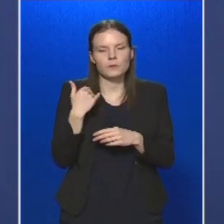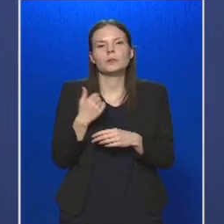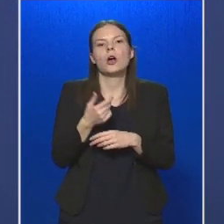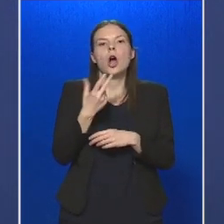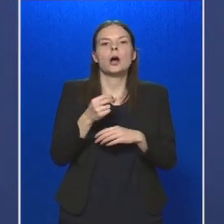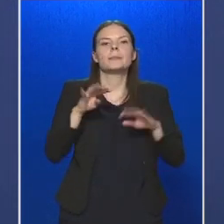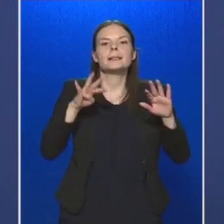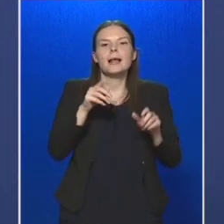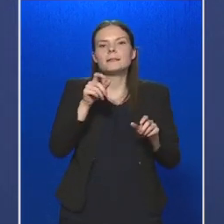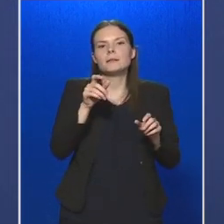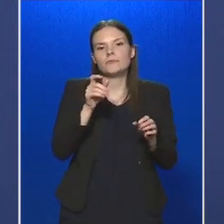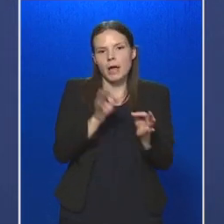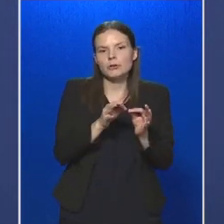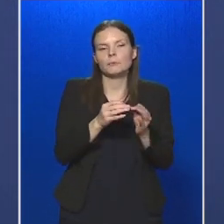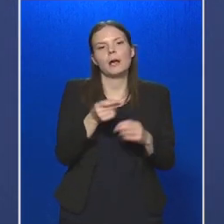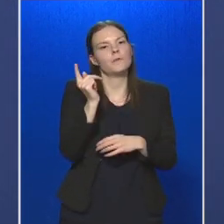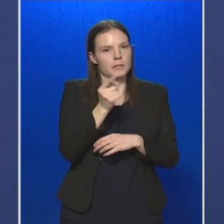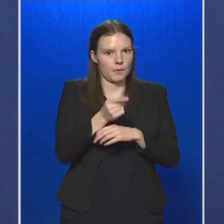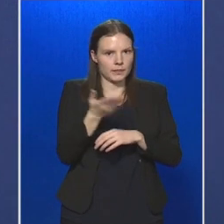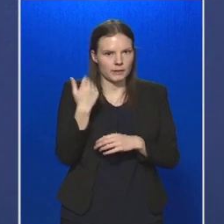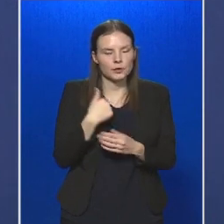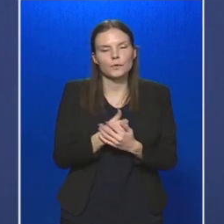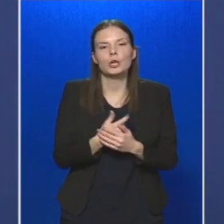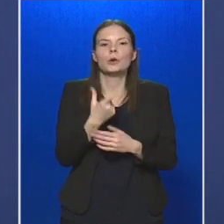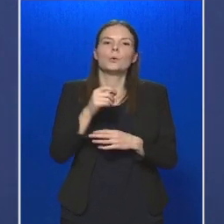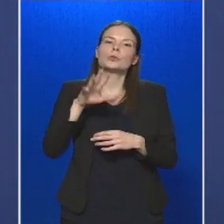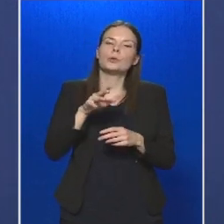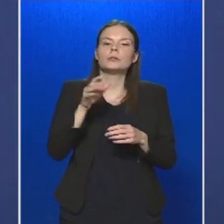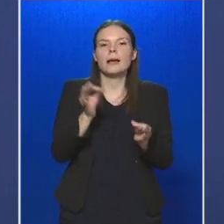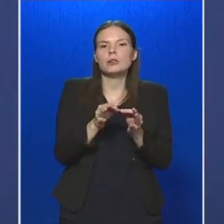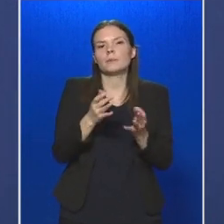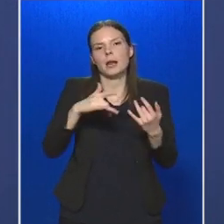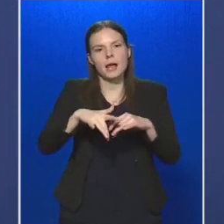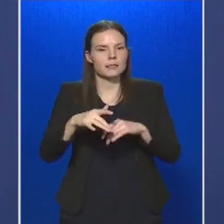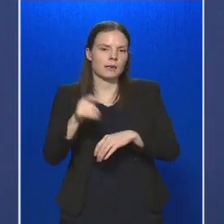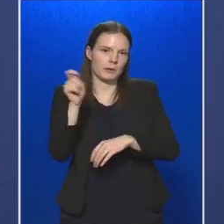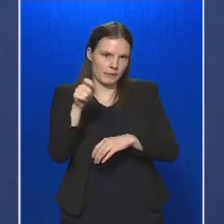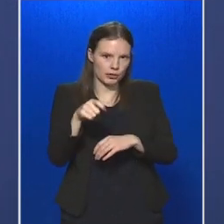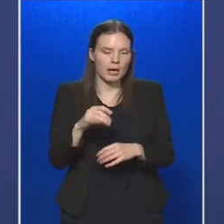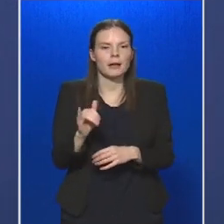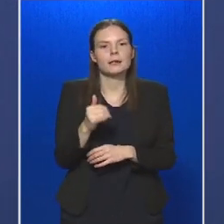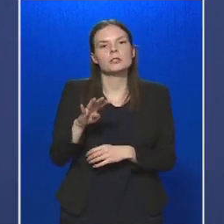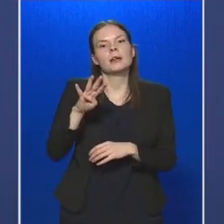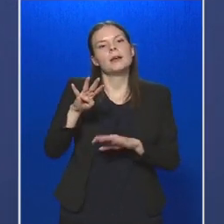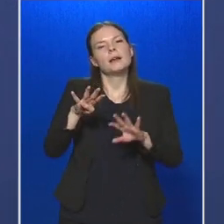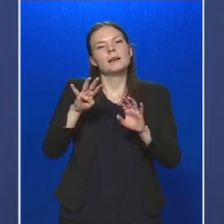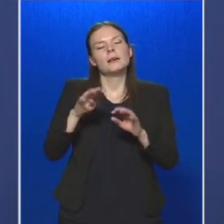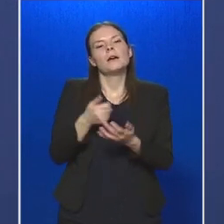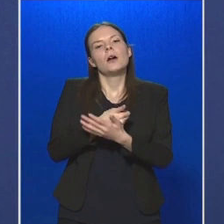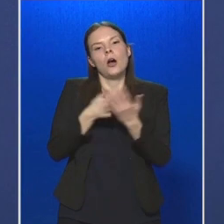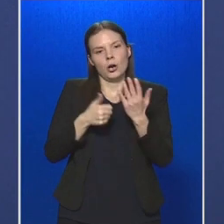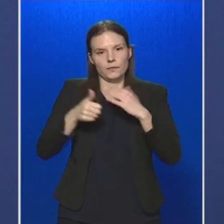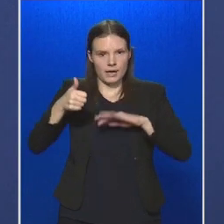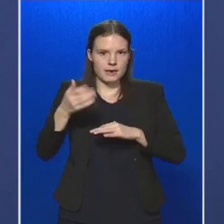esetben figyelmeztetést alkalmaztunk, 25 esetben helyszínbírságot szabtunk ki, és 915 és 61